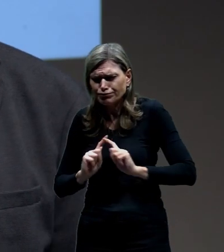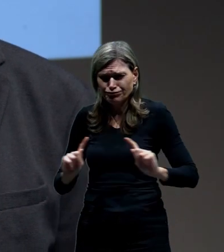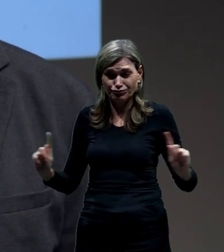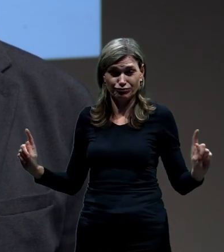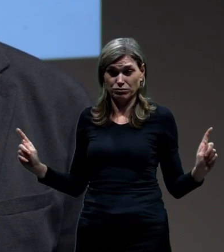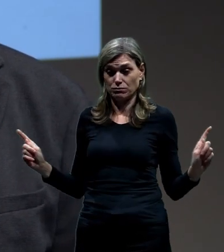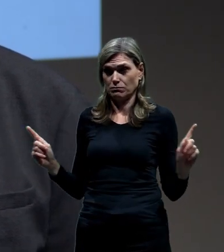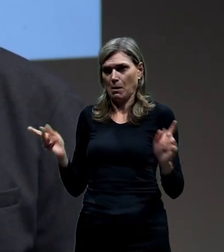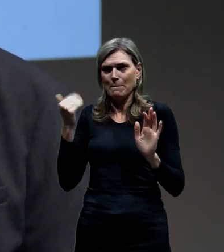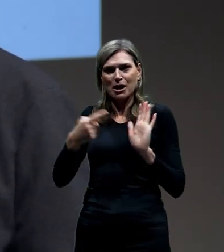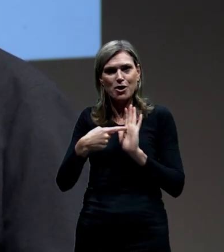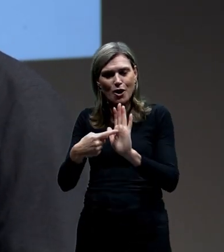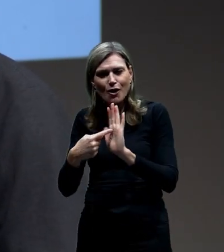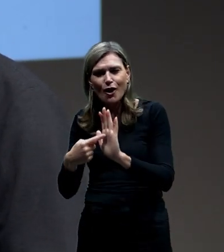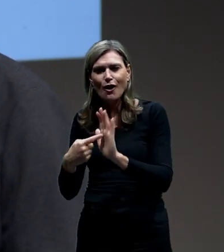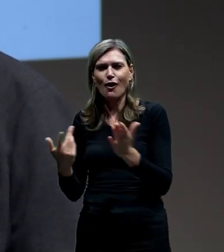v těch